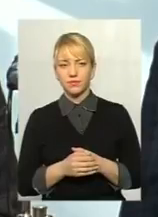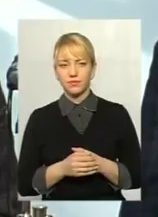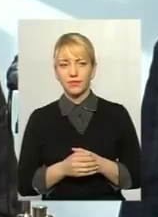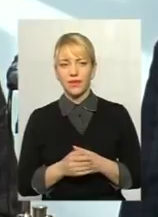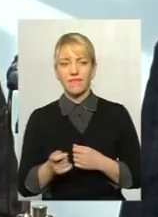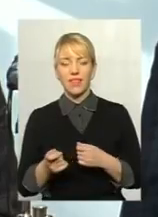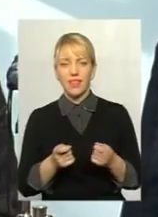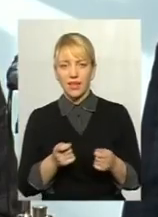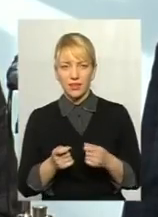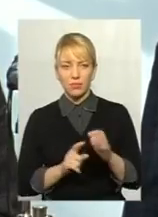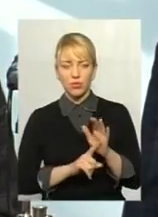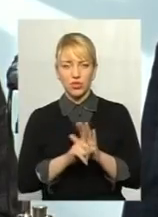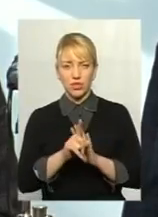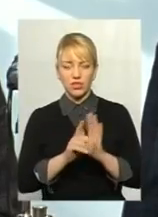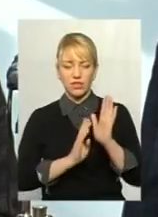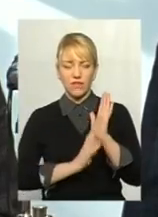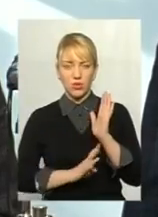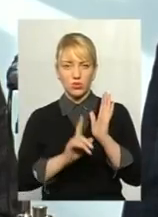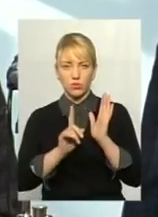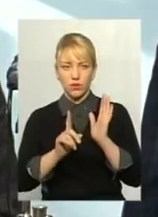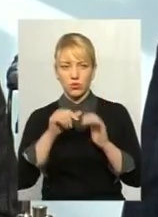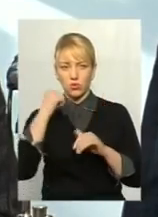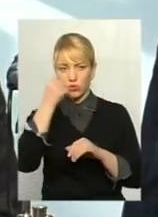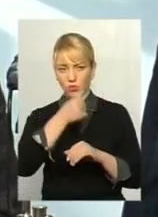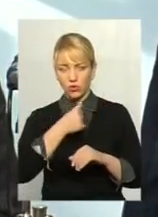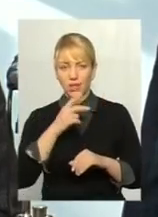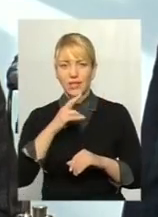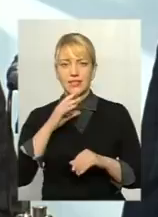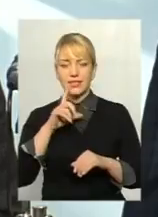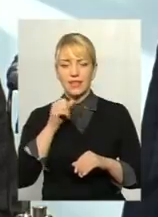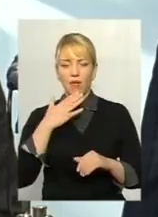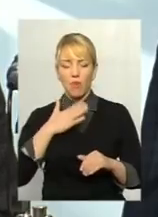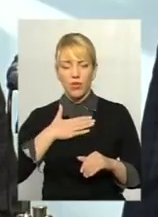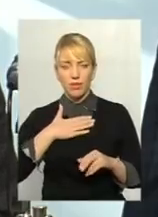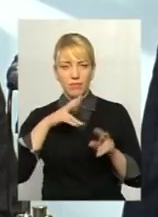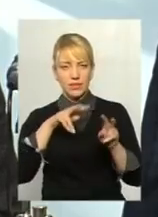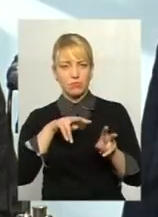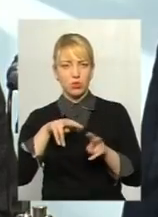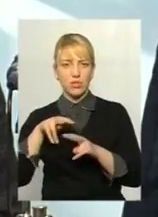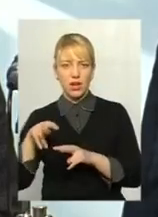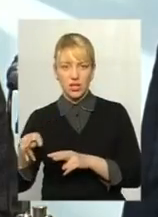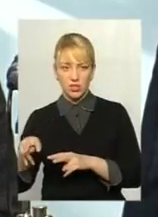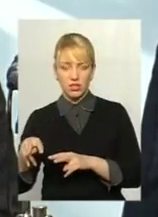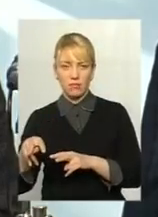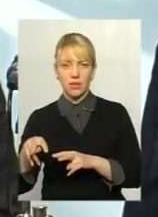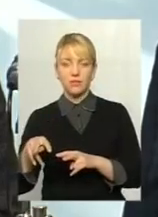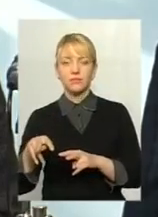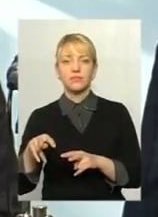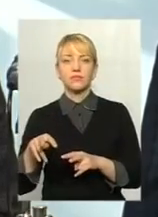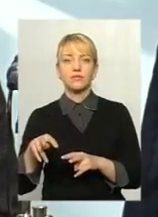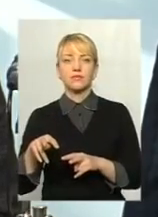Влада, починаючи з 91-го року, за моїми спостереженнями, навіть